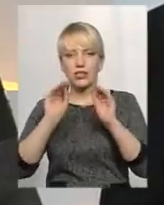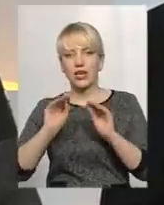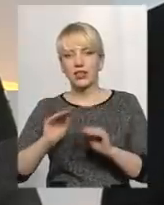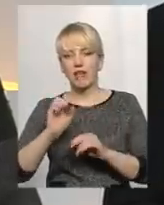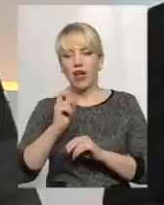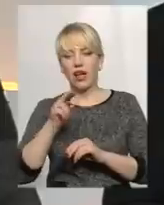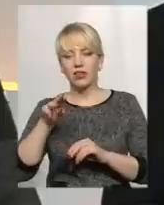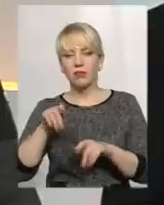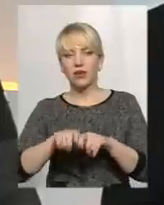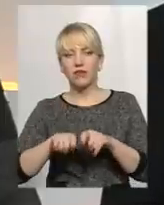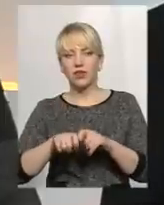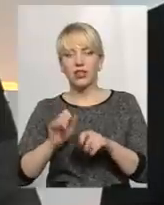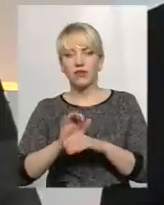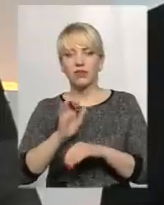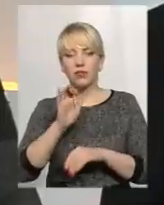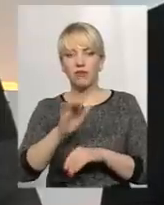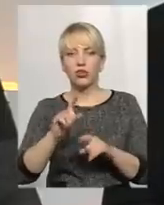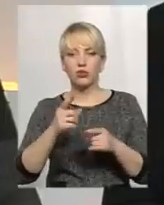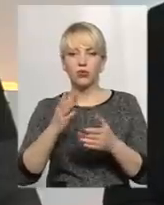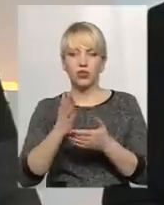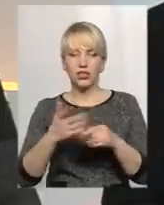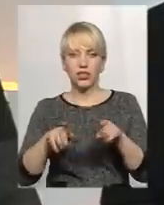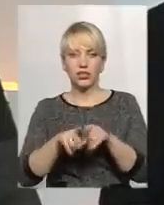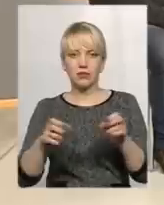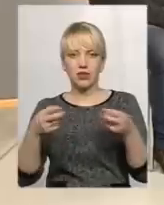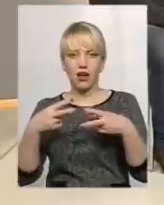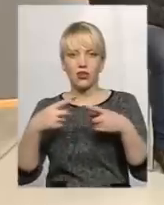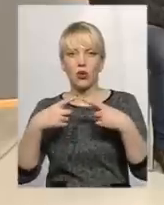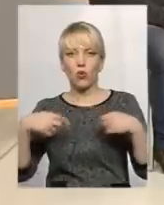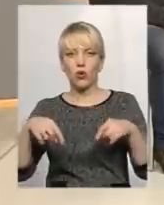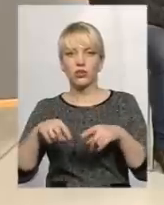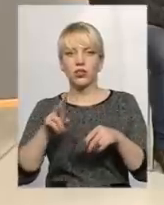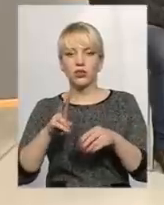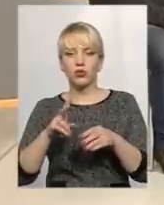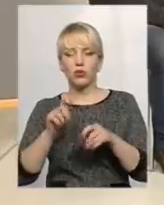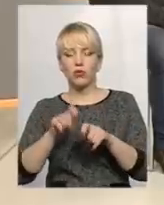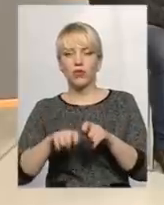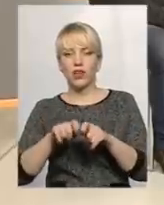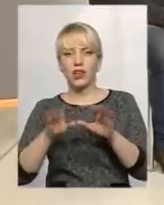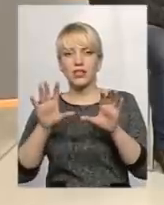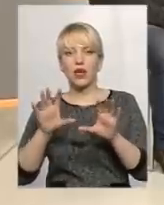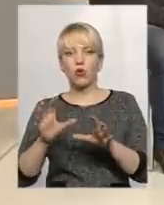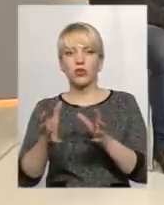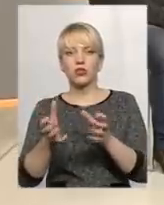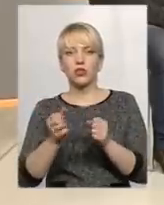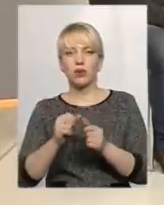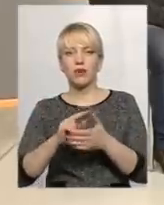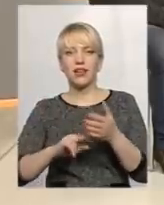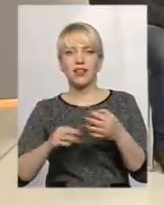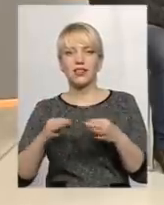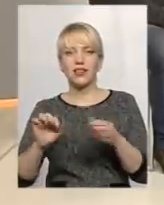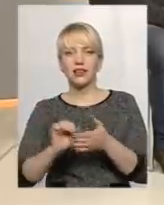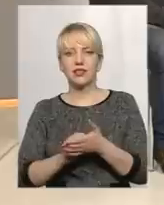відправляли Для того є відповідні контролюючі органи, які б приймали рішення відповідне, перевіряли законність отриманої ліцензії Наприклад,